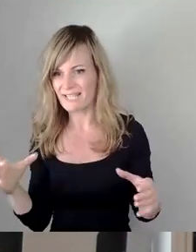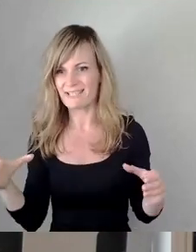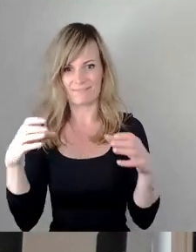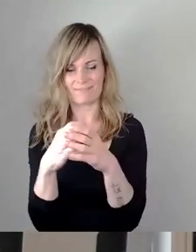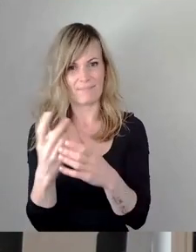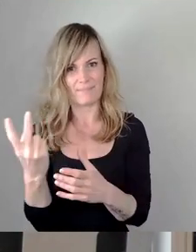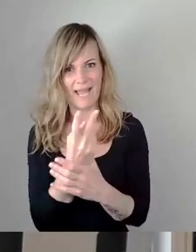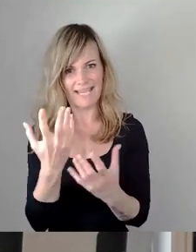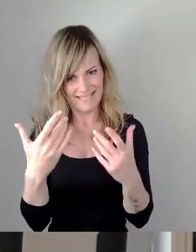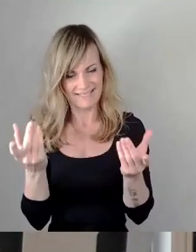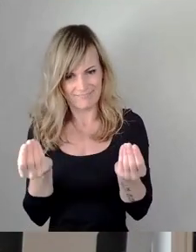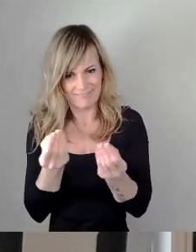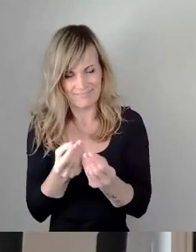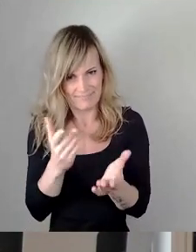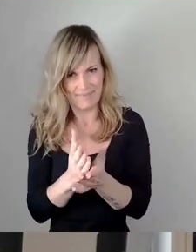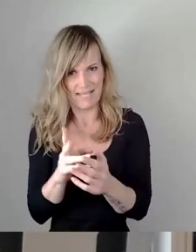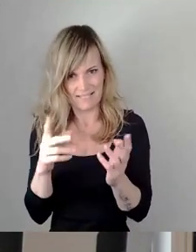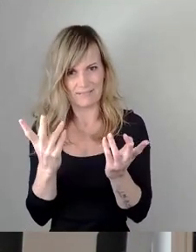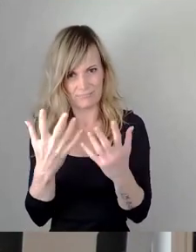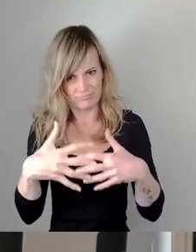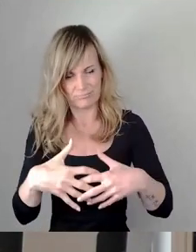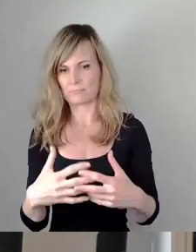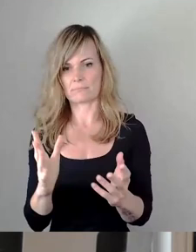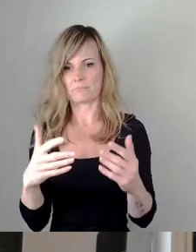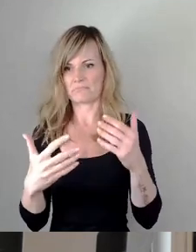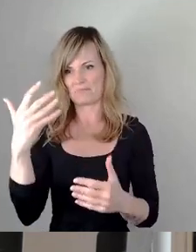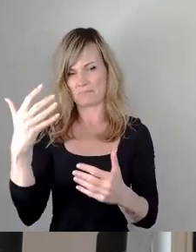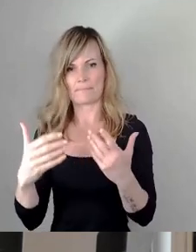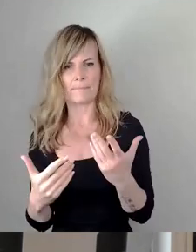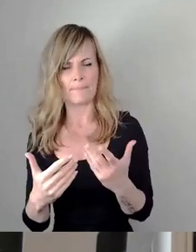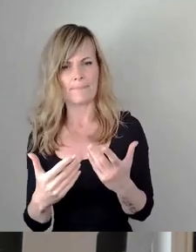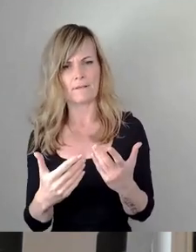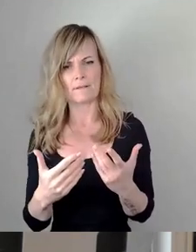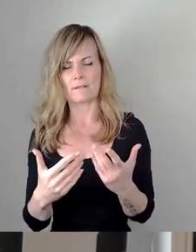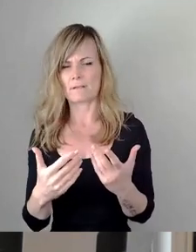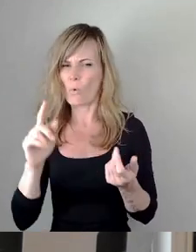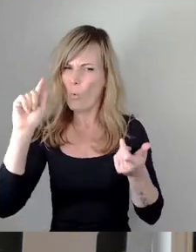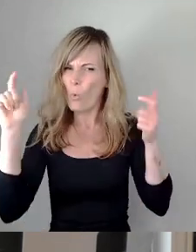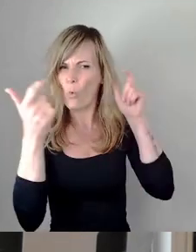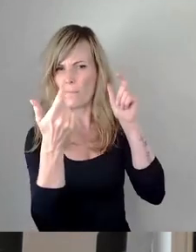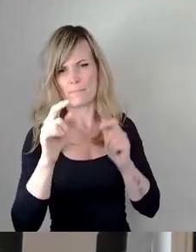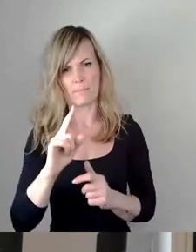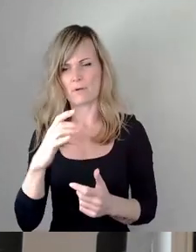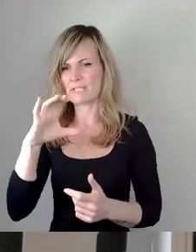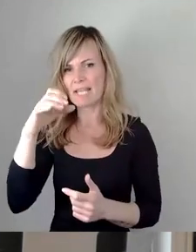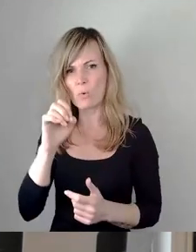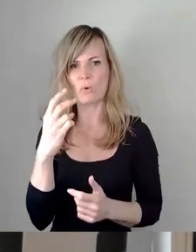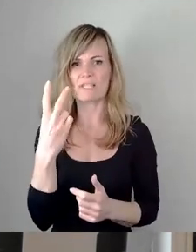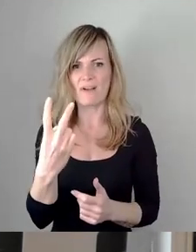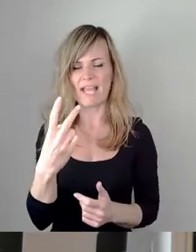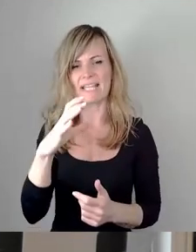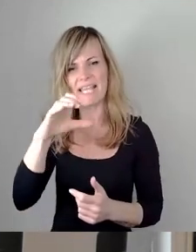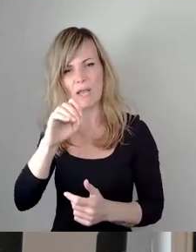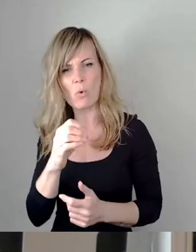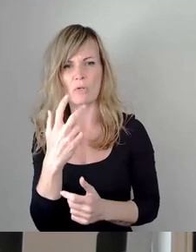Paradigmenwechsel vorzulegen. Es gab eine Modeerscheinung, wo man CO2, CO2, ohne die Buchstaben richtig zu kennen aus der